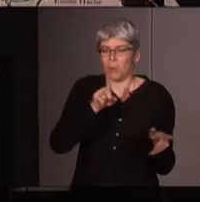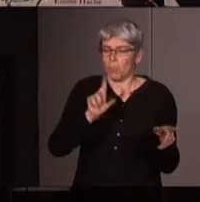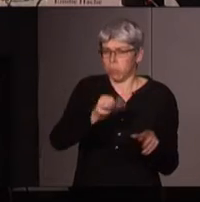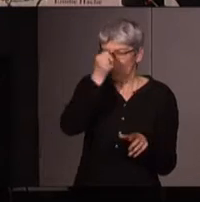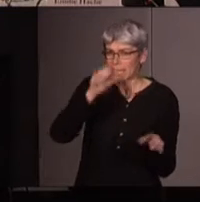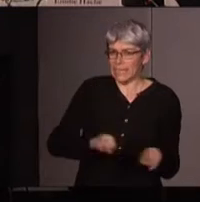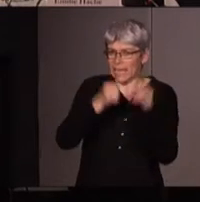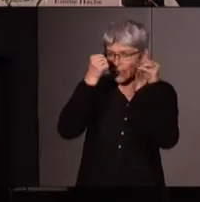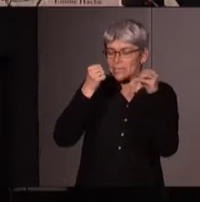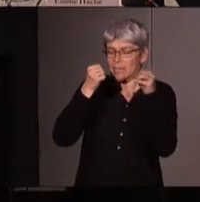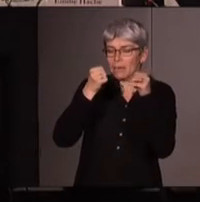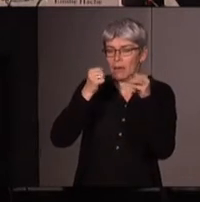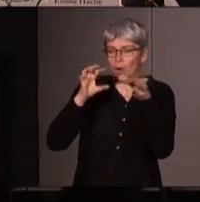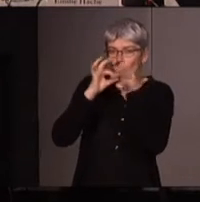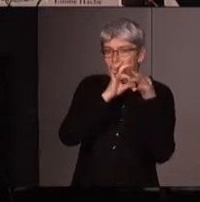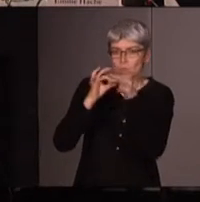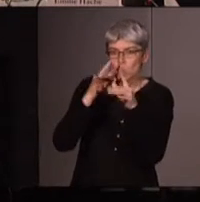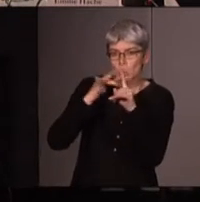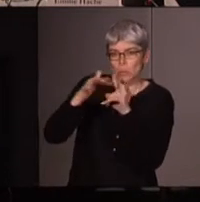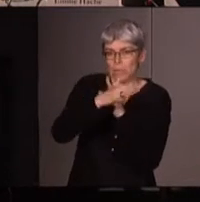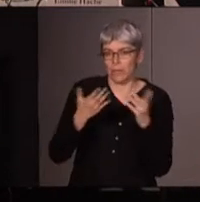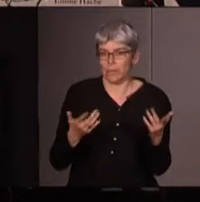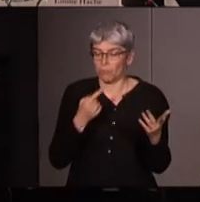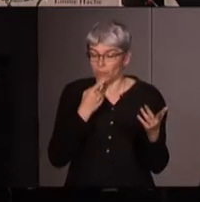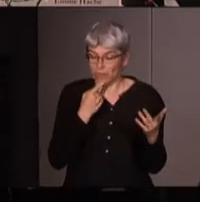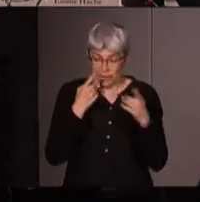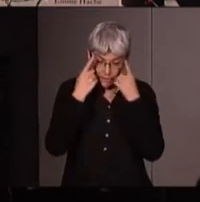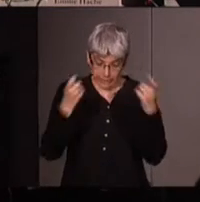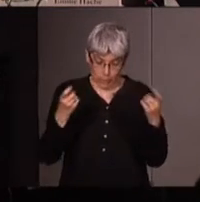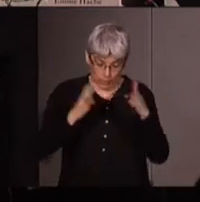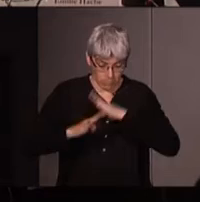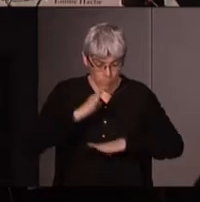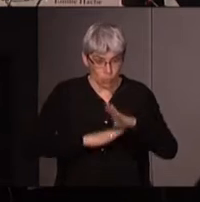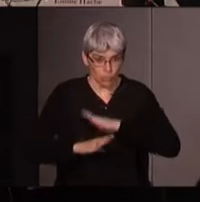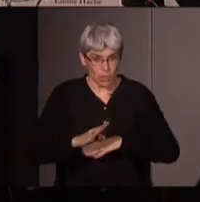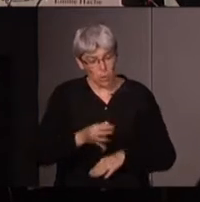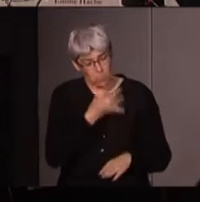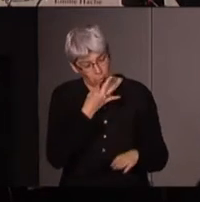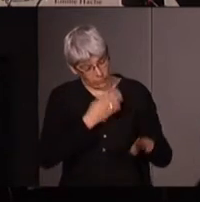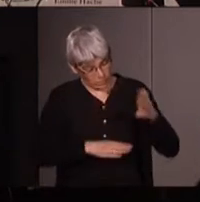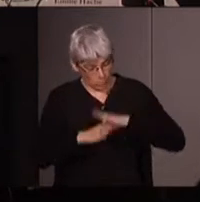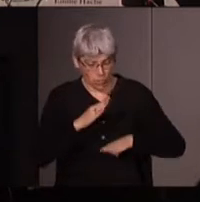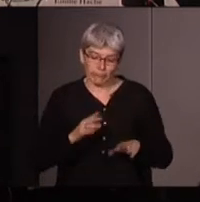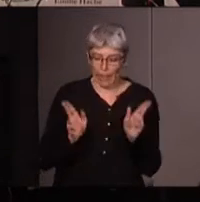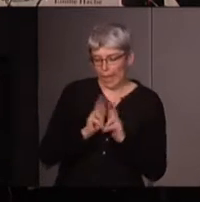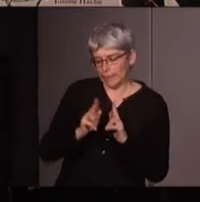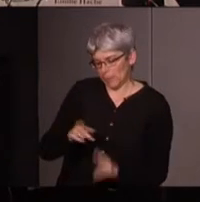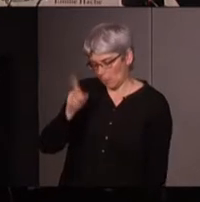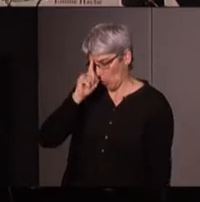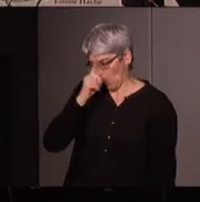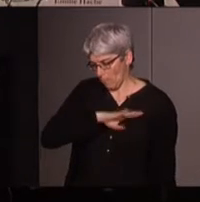sociaux c'est-à-dire que la théorie biologique ou se servir de la biologie pour expliquer pourquoi